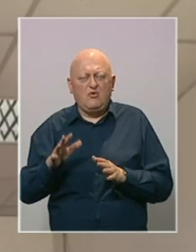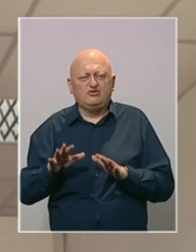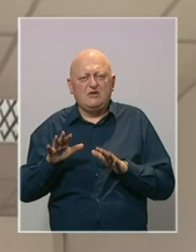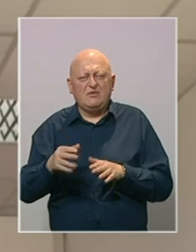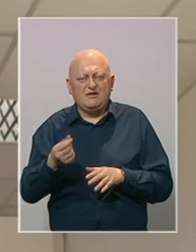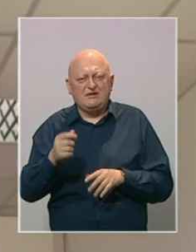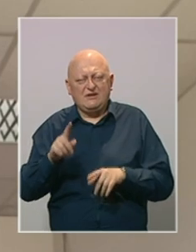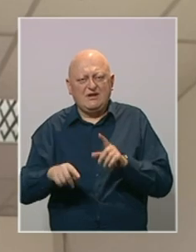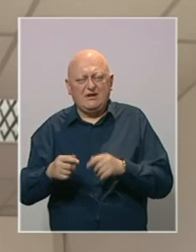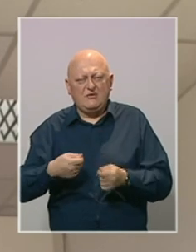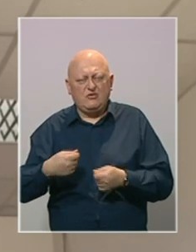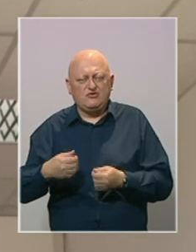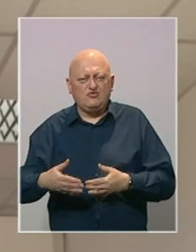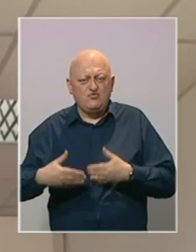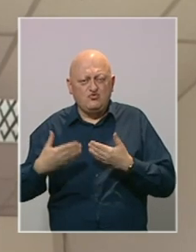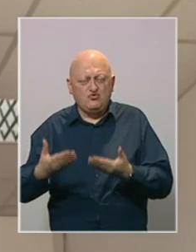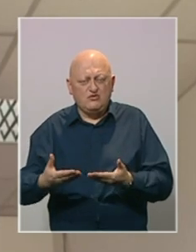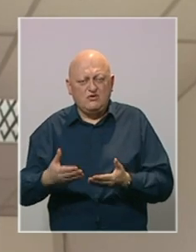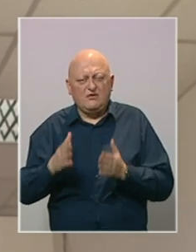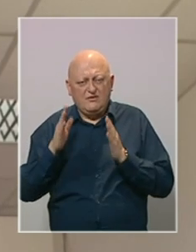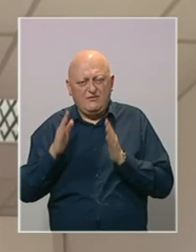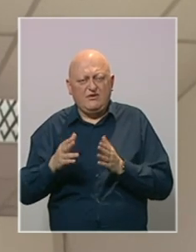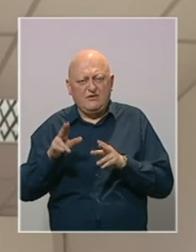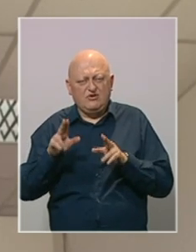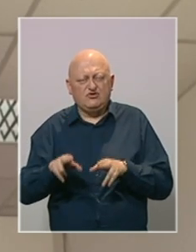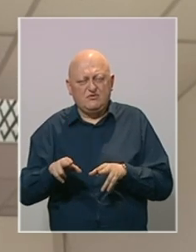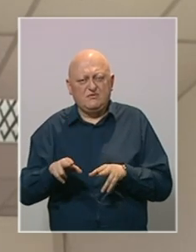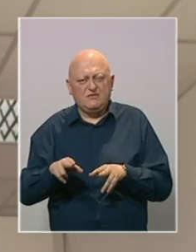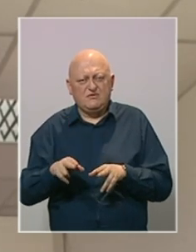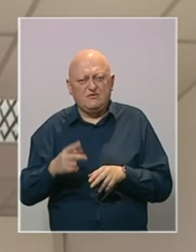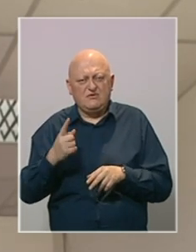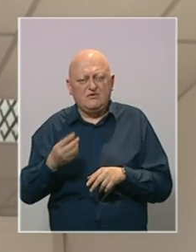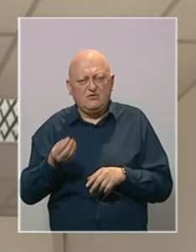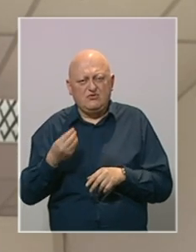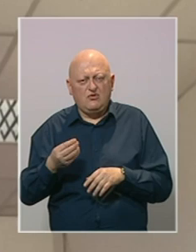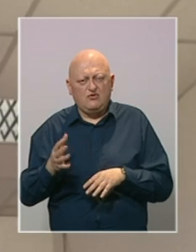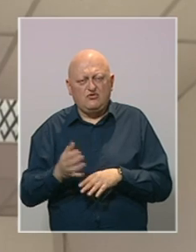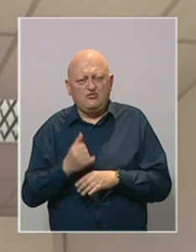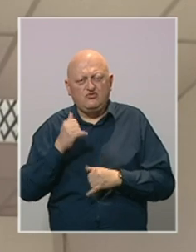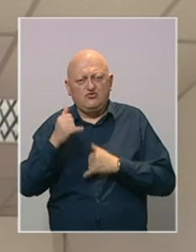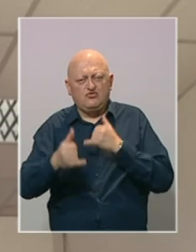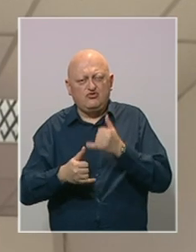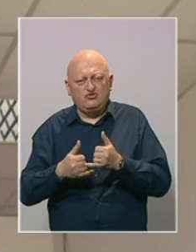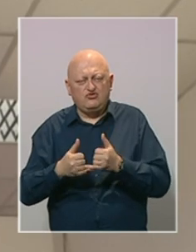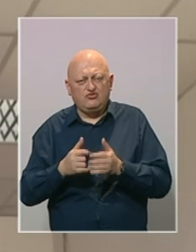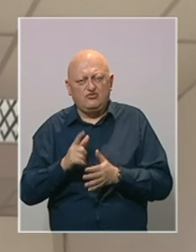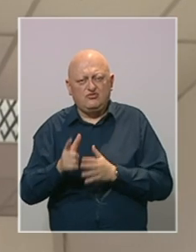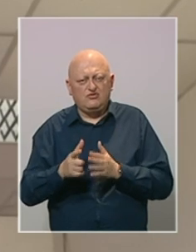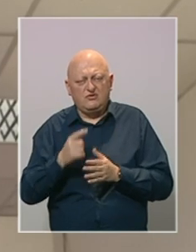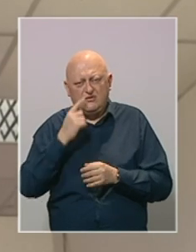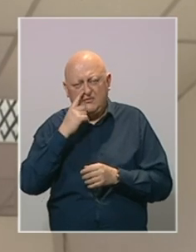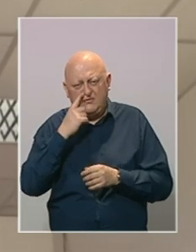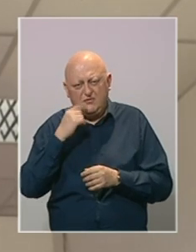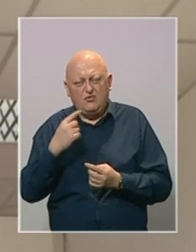pad cijena određenih proizvoda usluga. Vjerovatno će imati jednu dobru uspješnu turičku sezonu Cetar Ispanibus